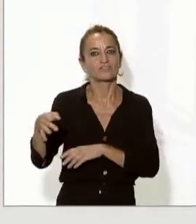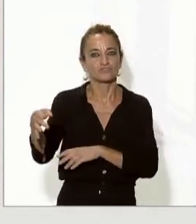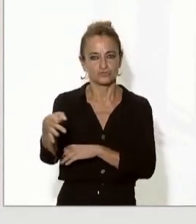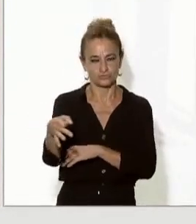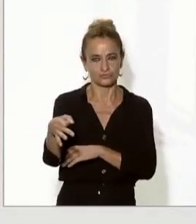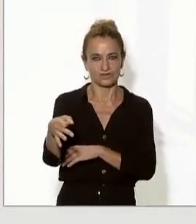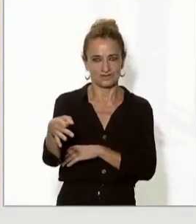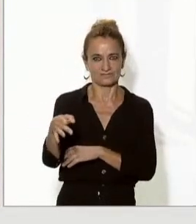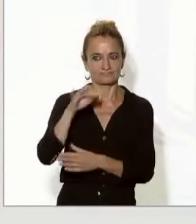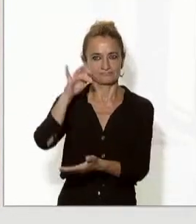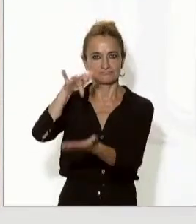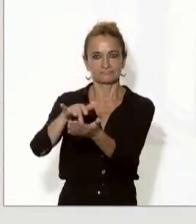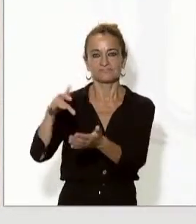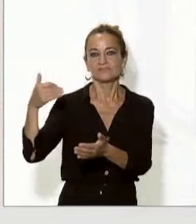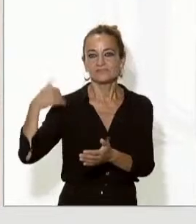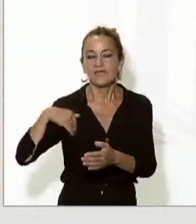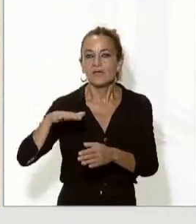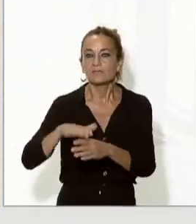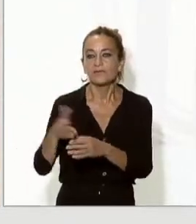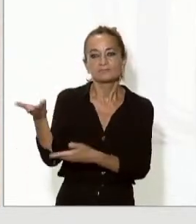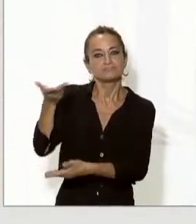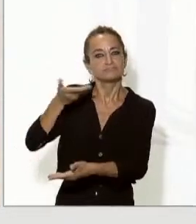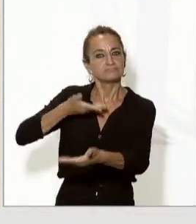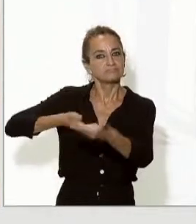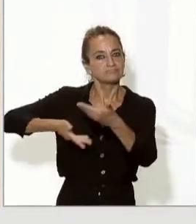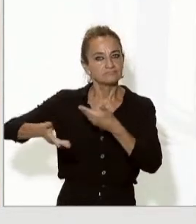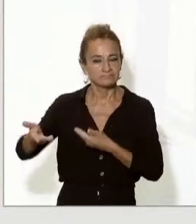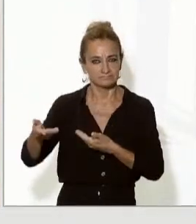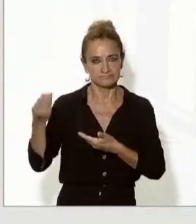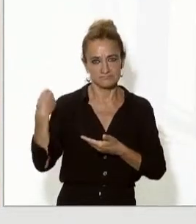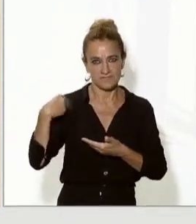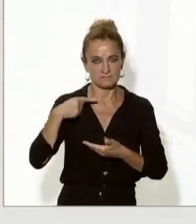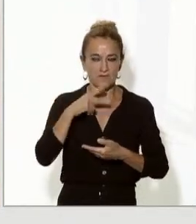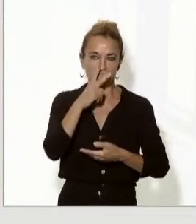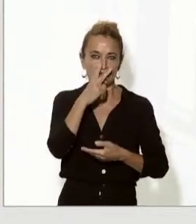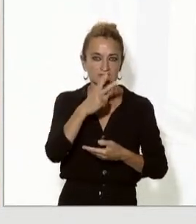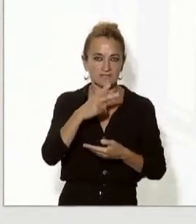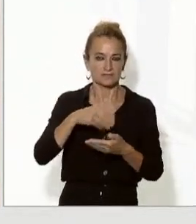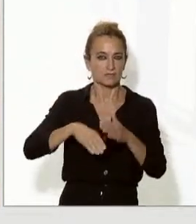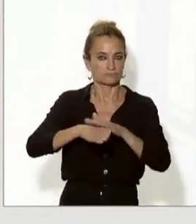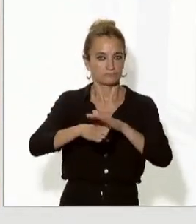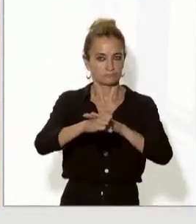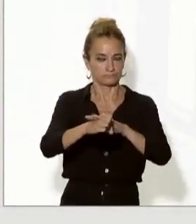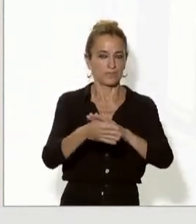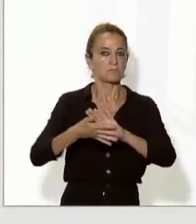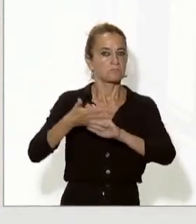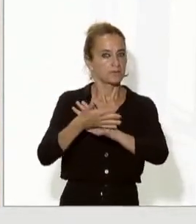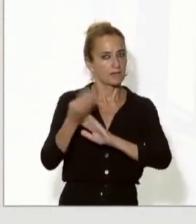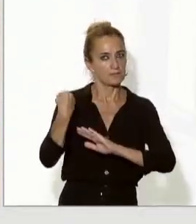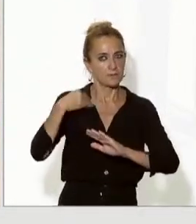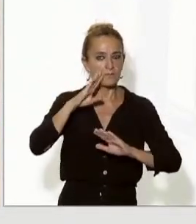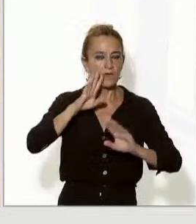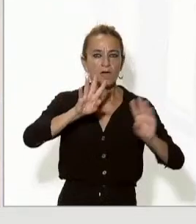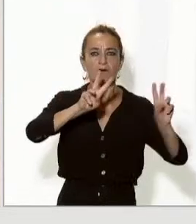retornar el que va ser aquesta primera visita al cap de govern i desenvolupar tots aquests aspectes. Per tant,